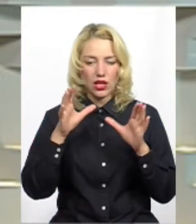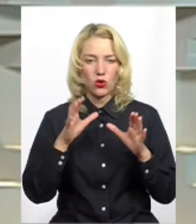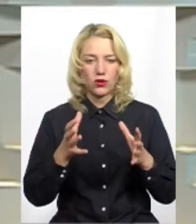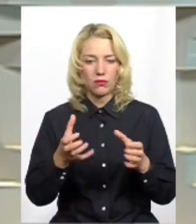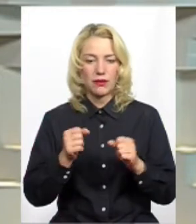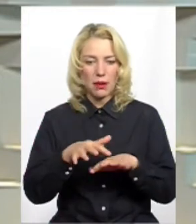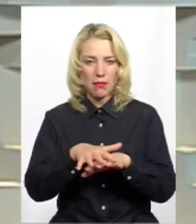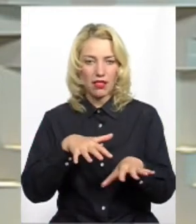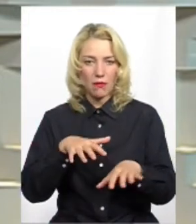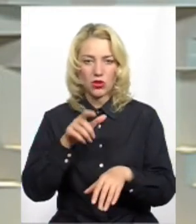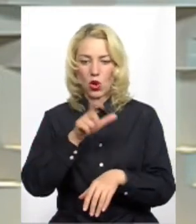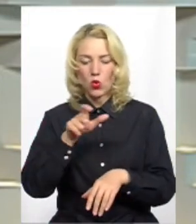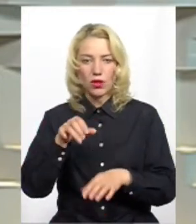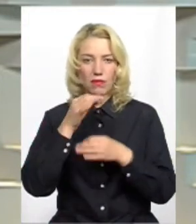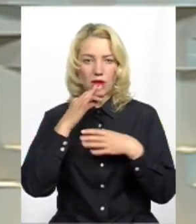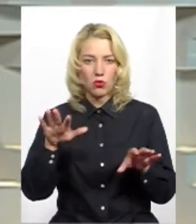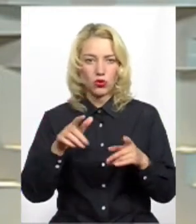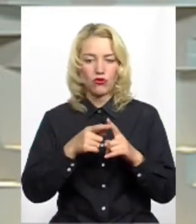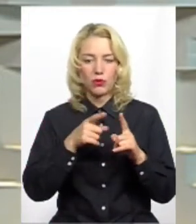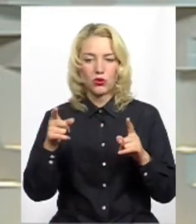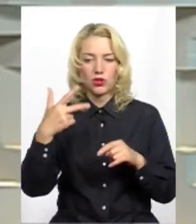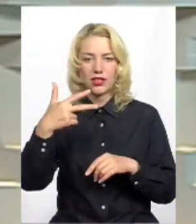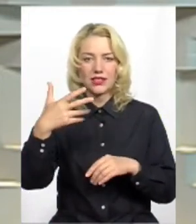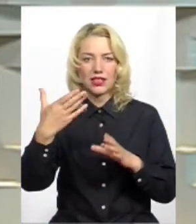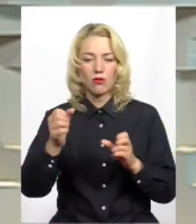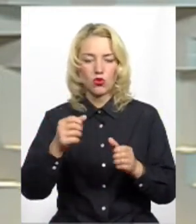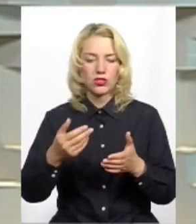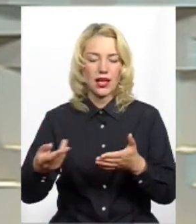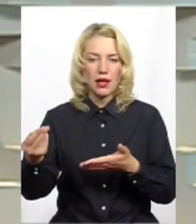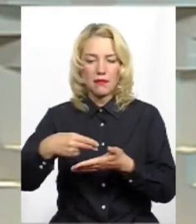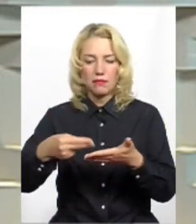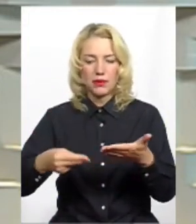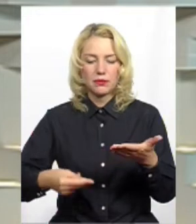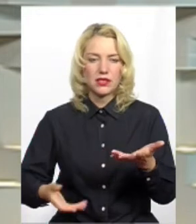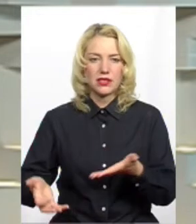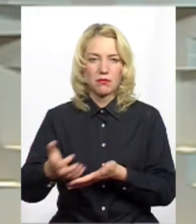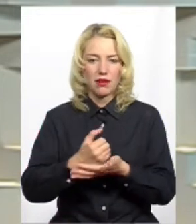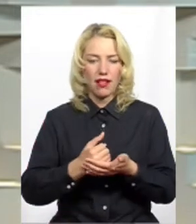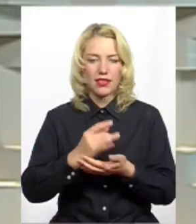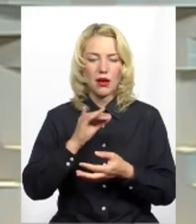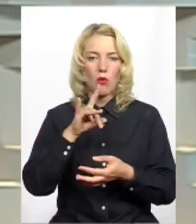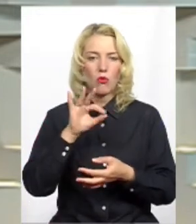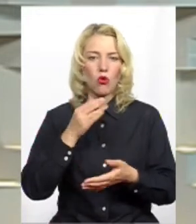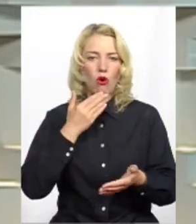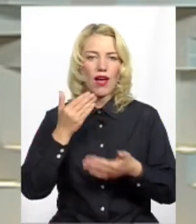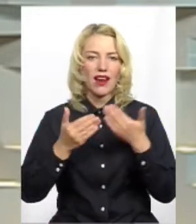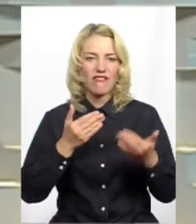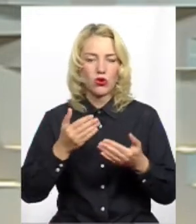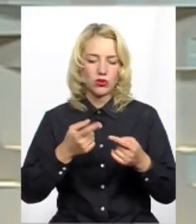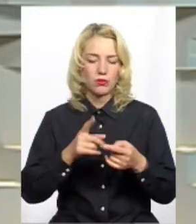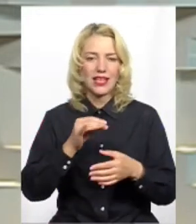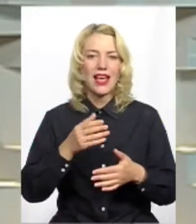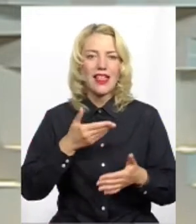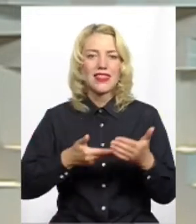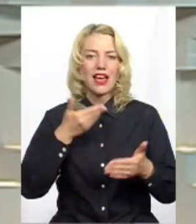парламентом, не подобається людям, то в період 30 днів можна зібрати підписи на ініціювання референдуму і на референдумі скасувати